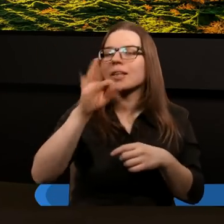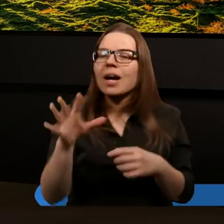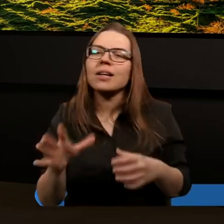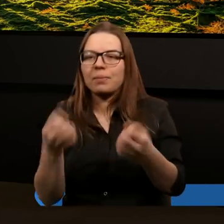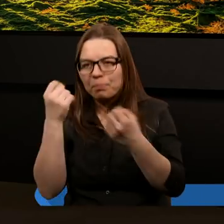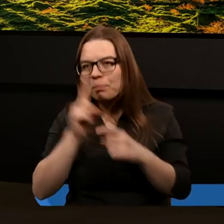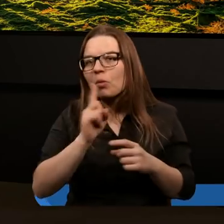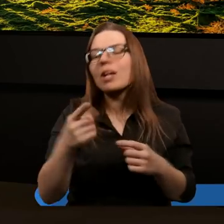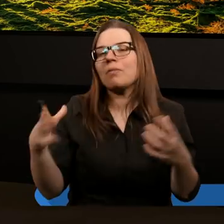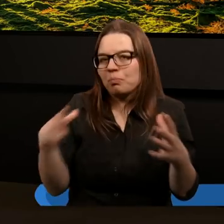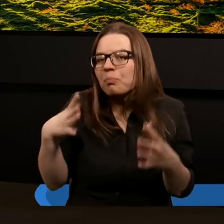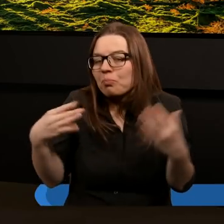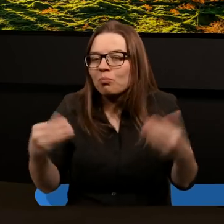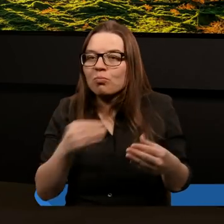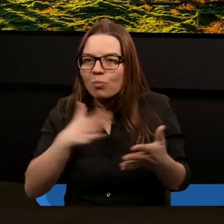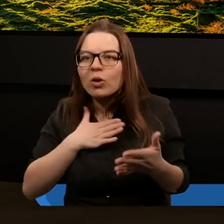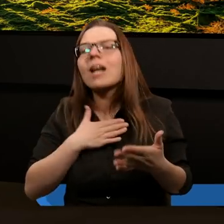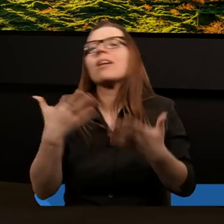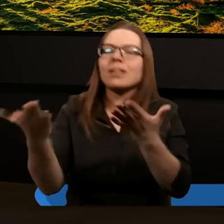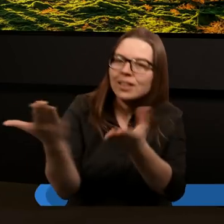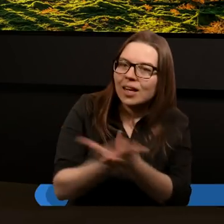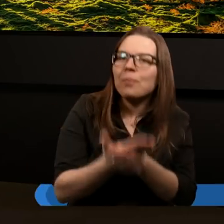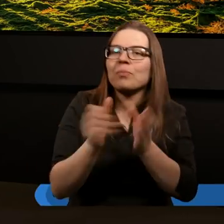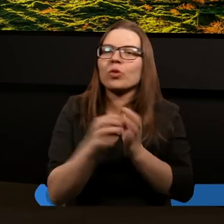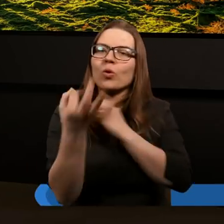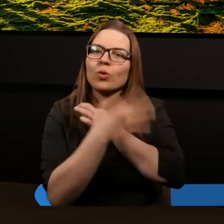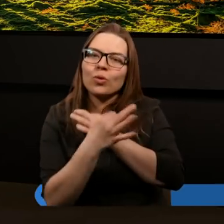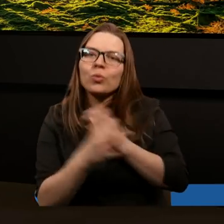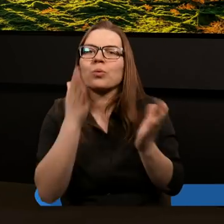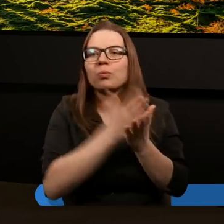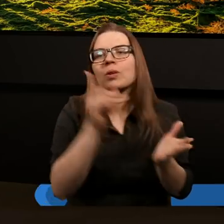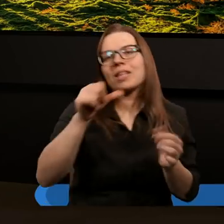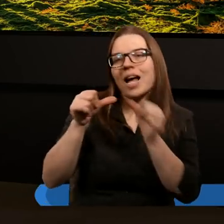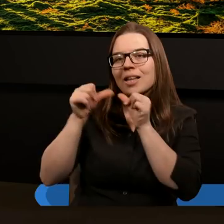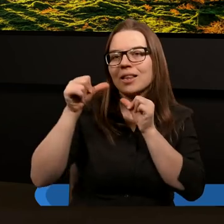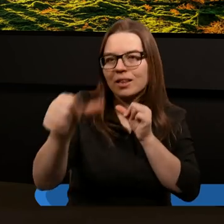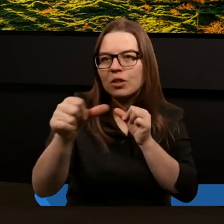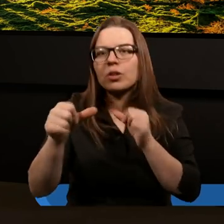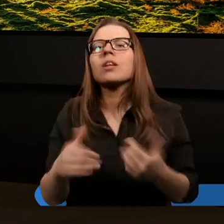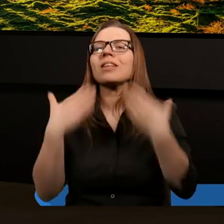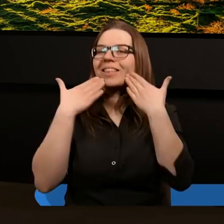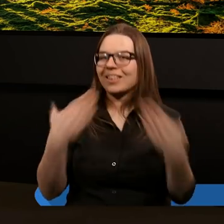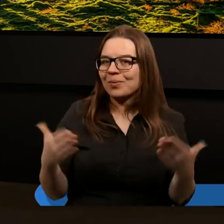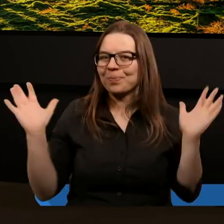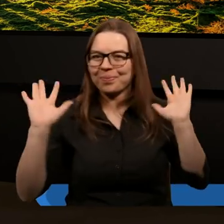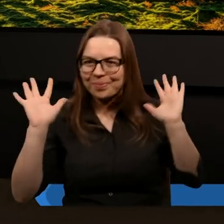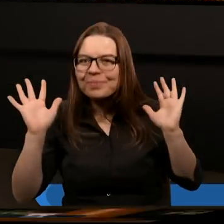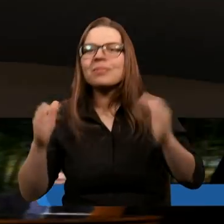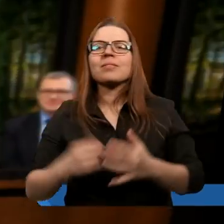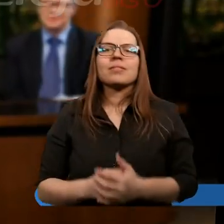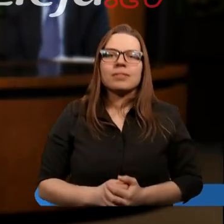obywatelstwo posiadać. Dlatego zapraszamy do studium za tydzień. Dziękuję bardzo.